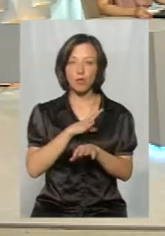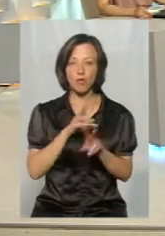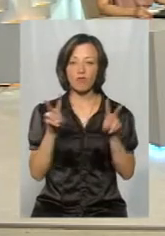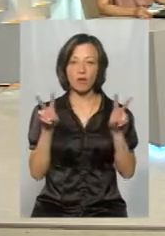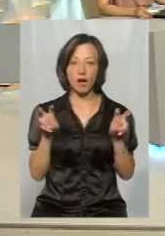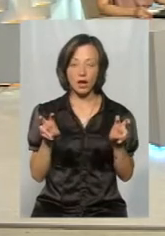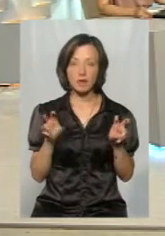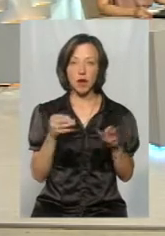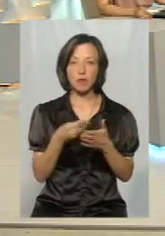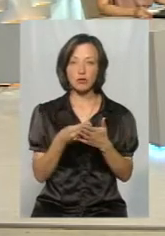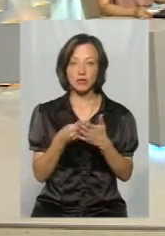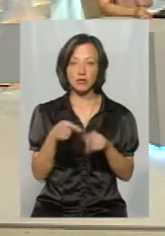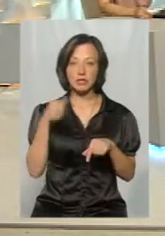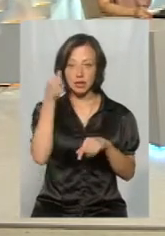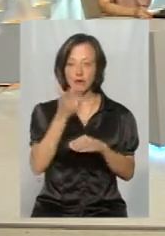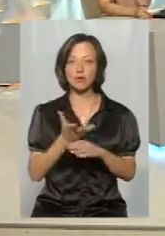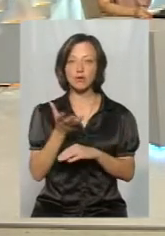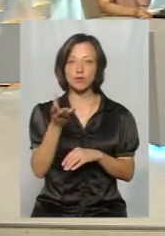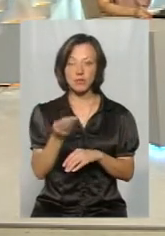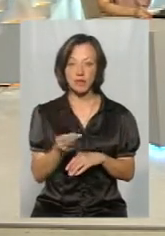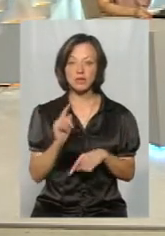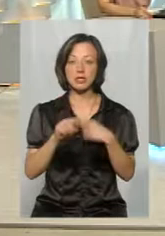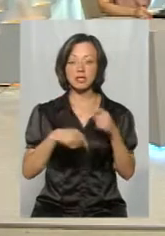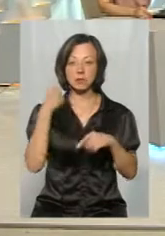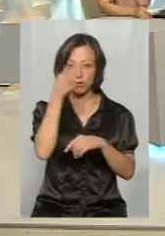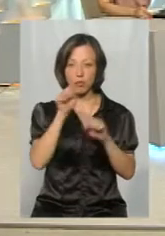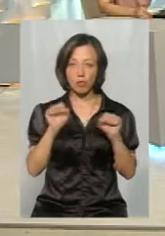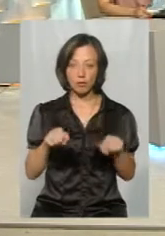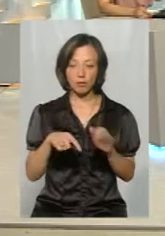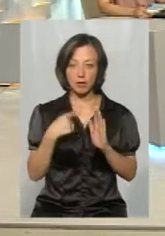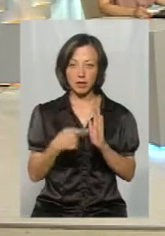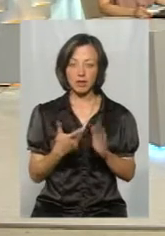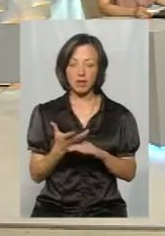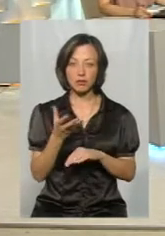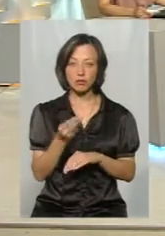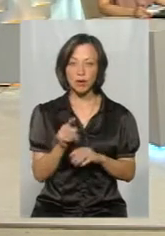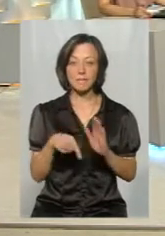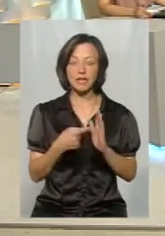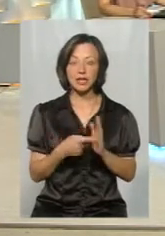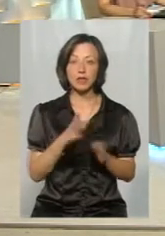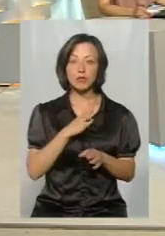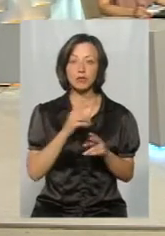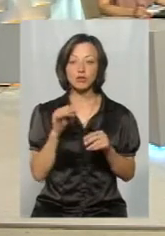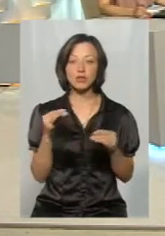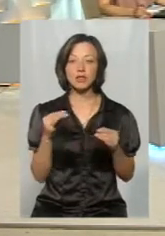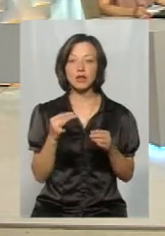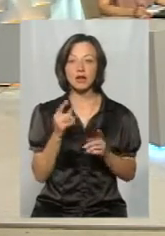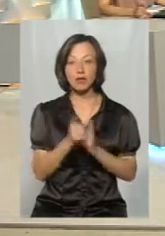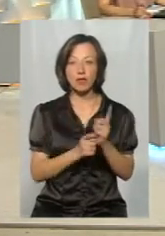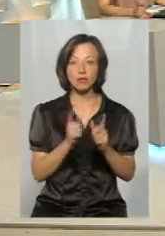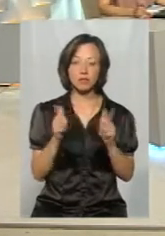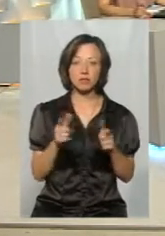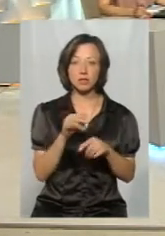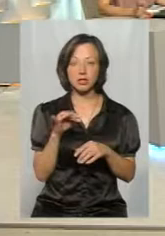назві, а бюджет на цей рік фінансувався, і на слідуючий рік можна було питання фінансування. Питання стояло, чи ми йдемо на реформи, чи ні.